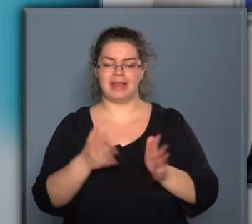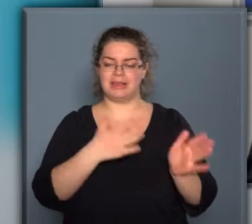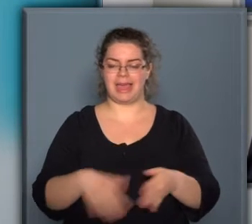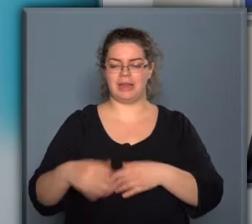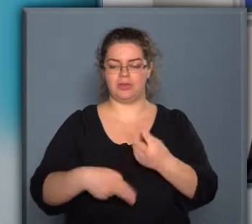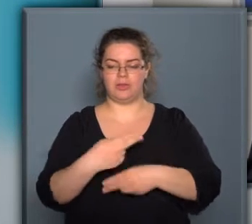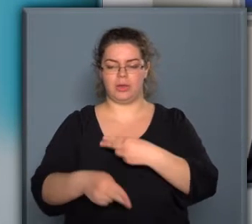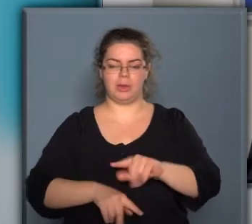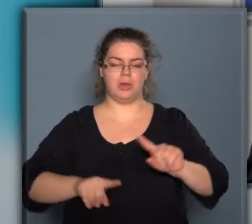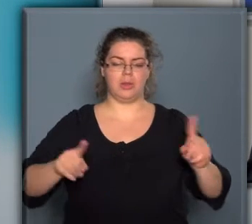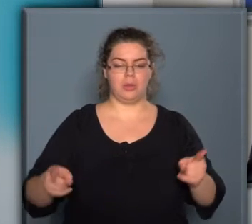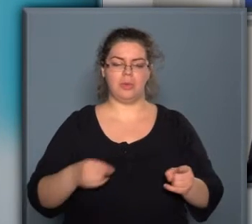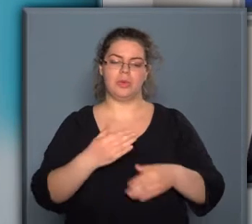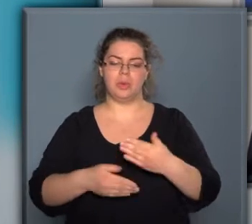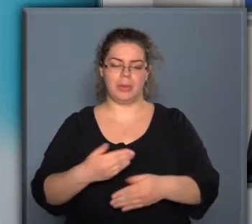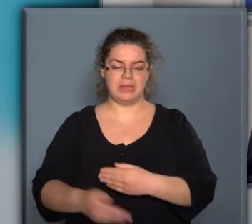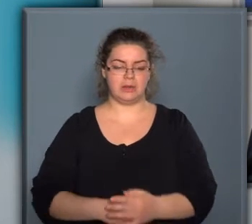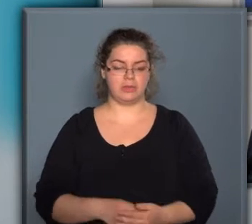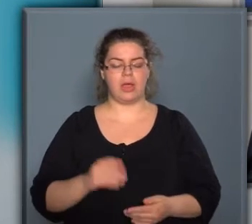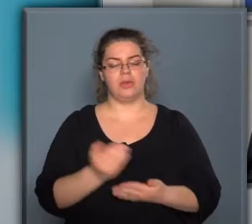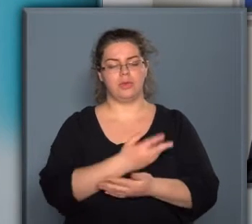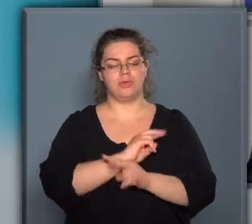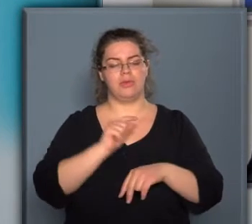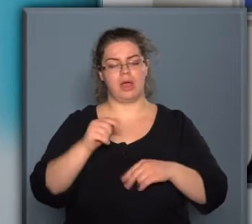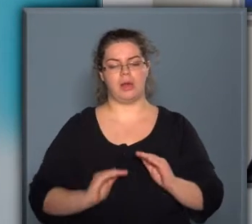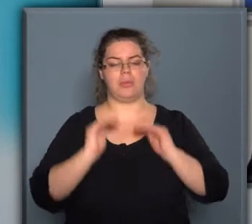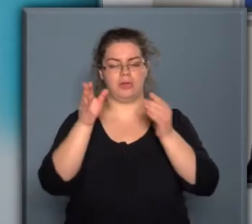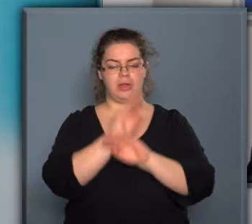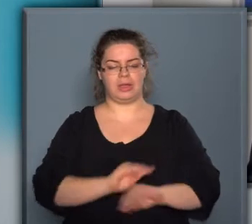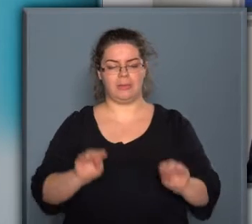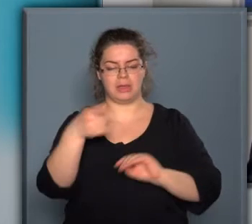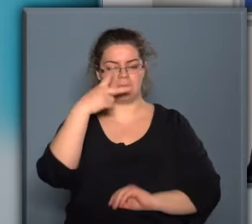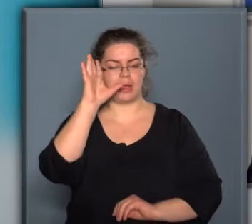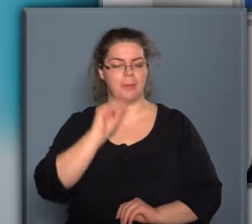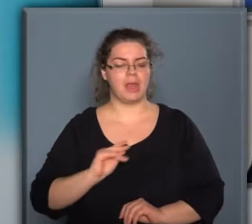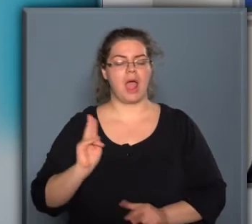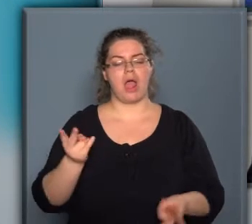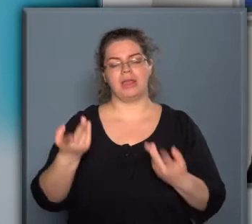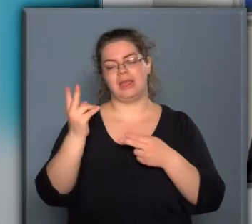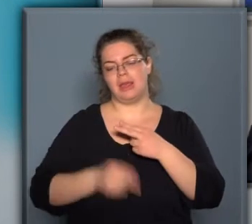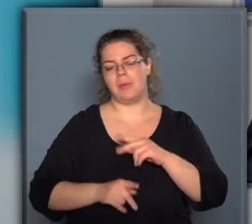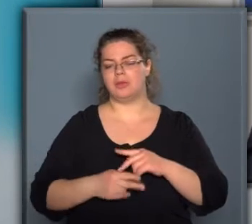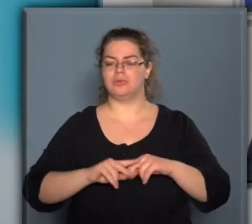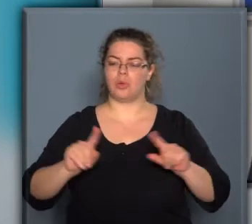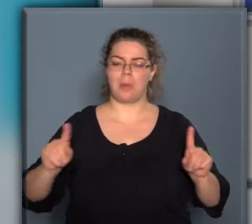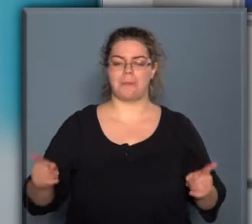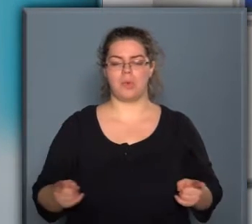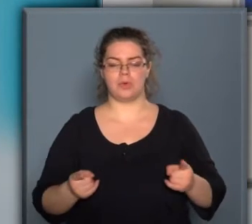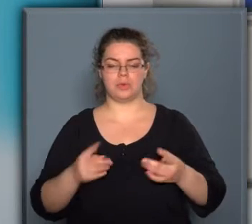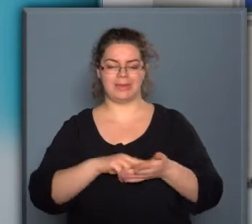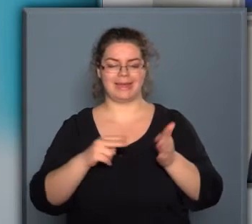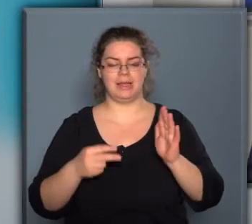folyamatok különböző perióduseiban. Tehát szükség van azokra a magasan képzett szakemberekre, akik képesek különböző